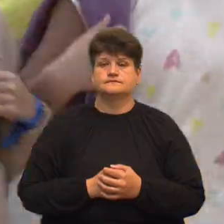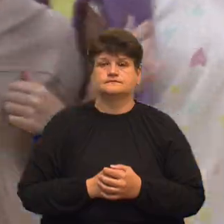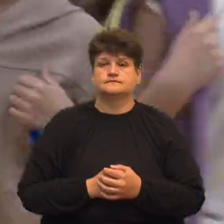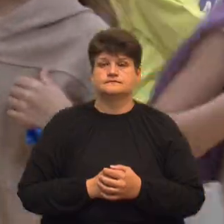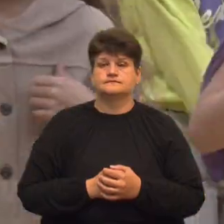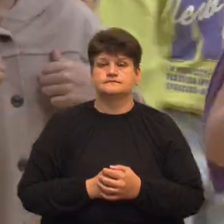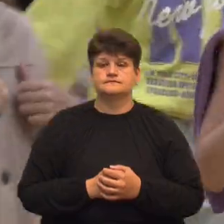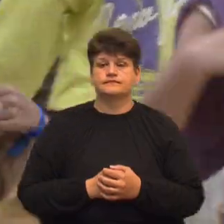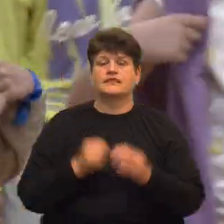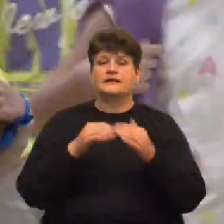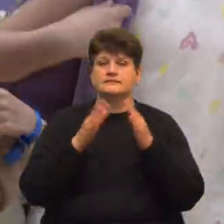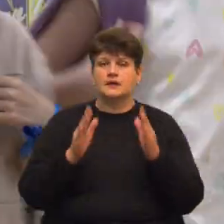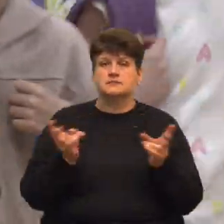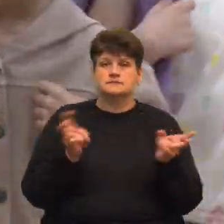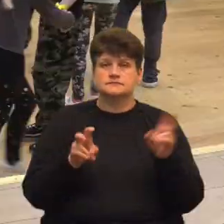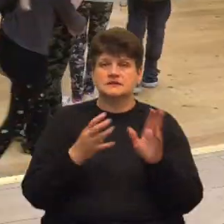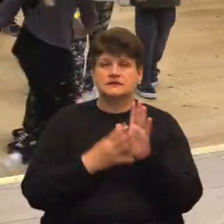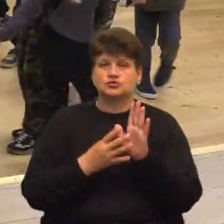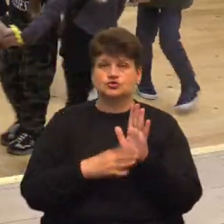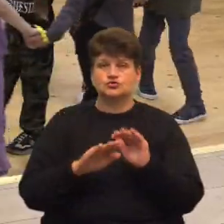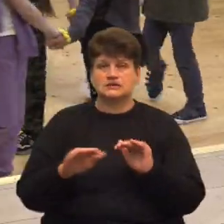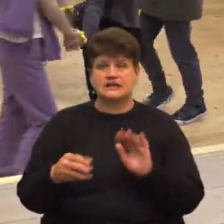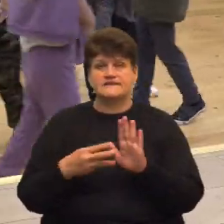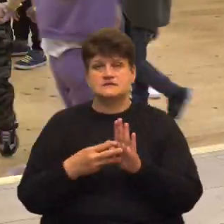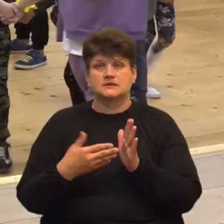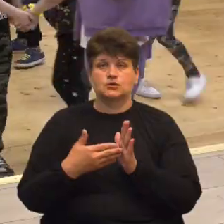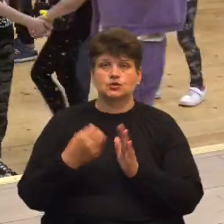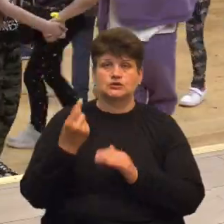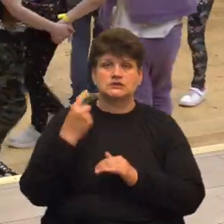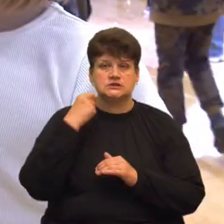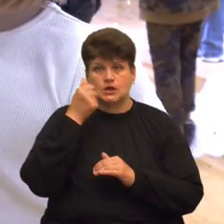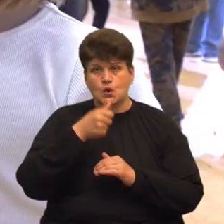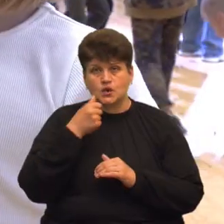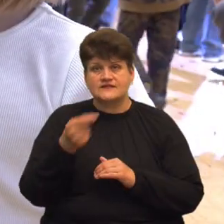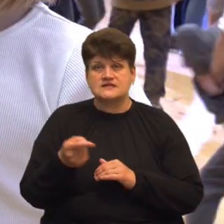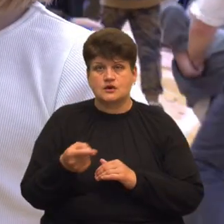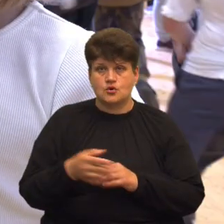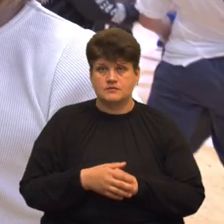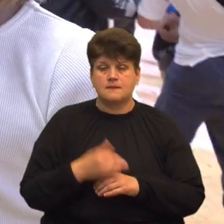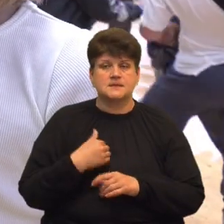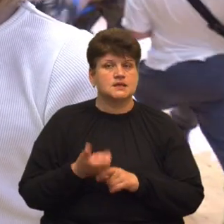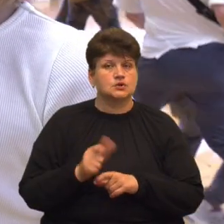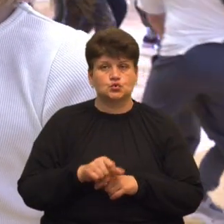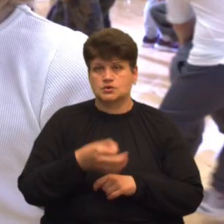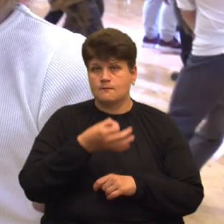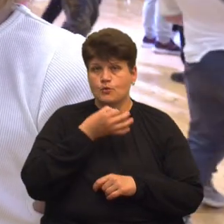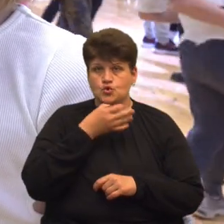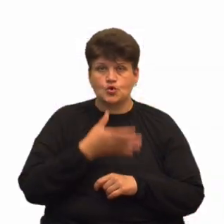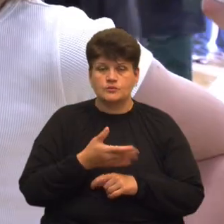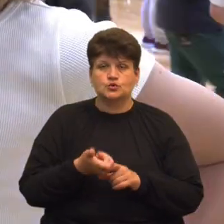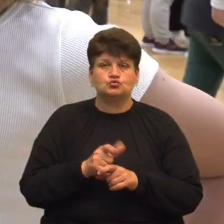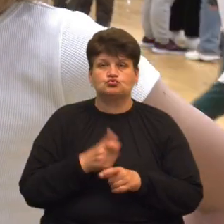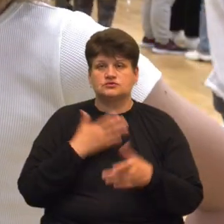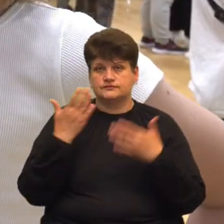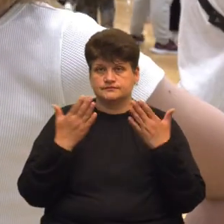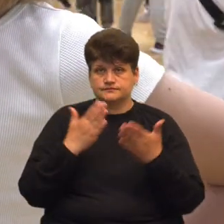Табір відвідують 90 дітей віком від 8 до 11 років з Тернополя. «Мені дуже подобається, дуже весело.